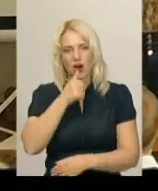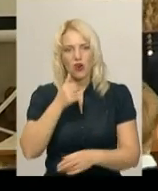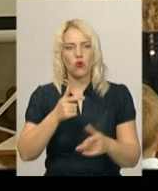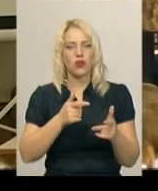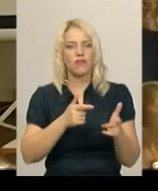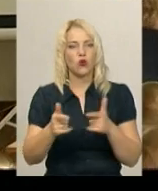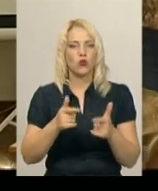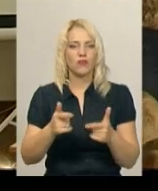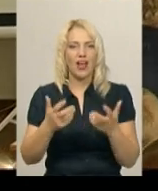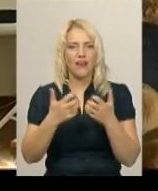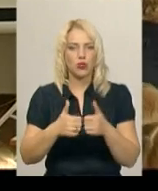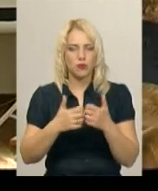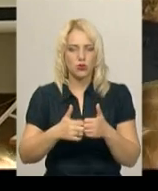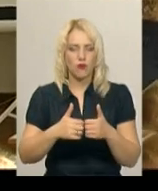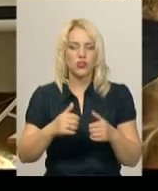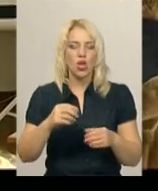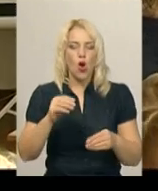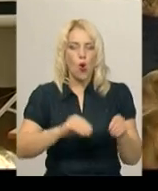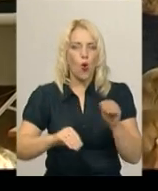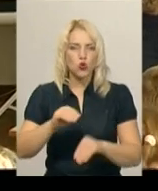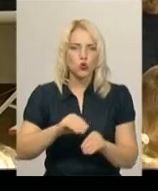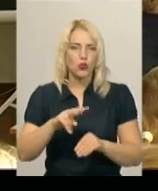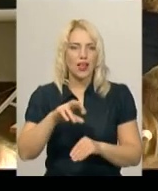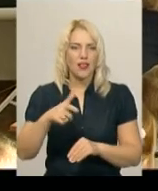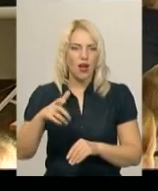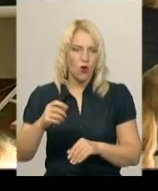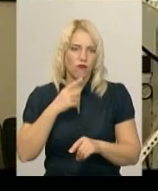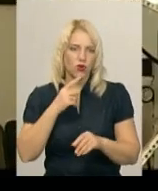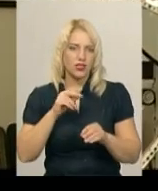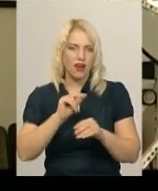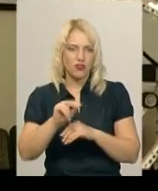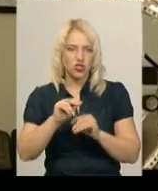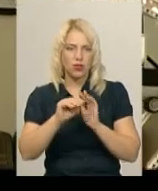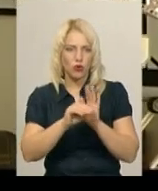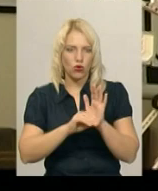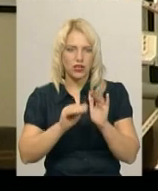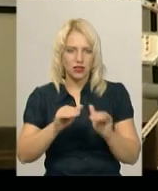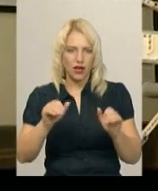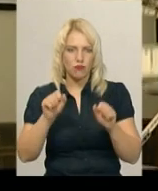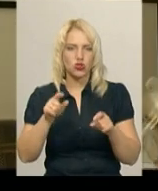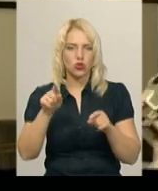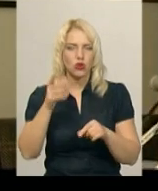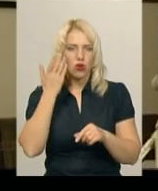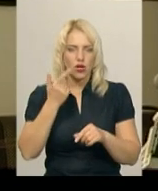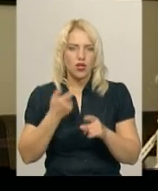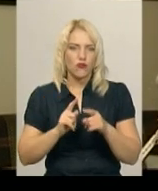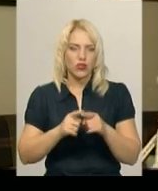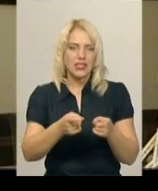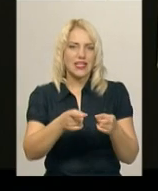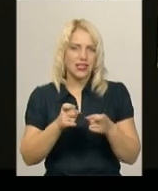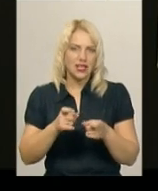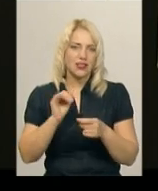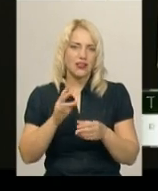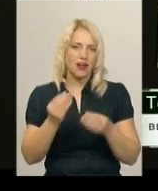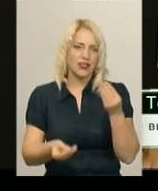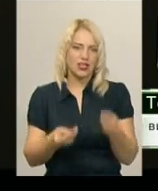автоматизованих конструкторів «Лего». Дівчина запевняє, навчити дітей програмуванню можна тоді, коли вони задіяні в звичному для них процесі ігор.